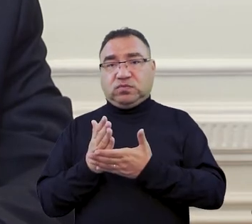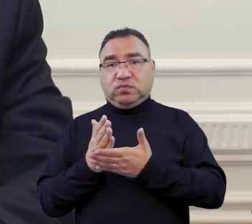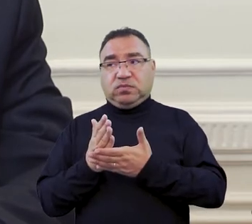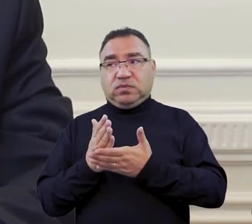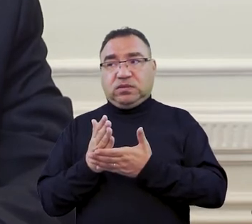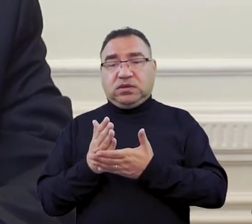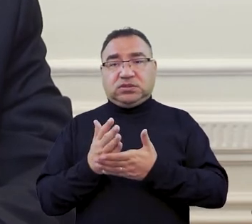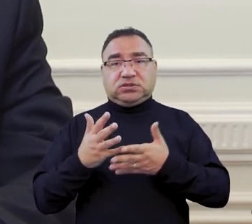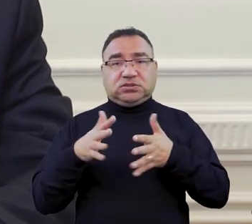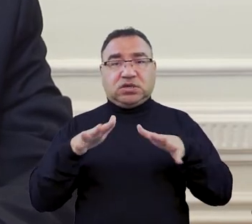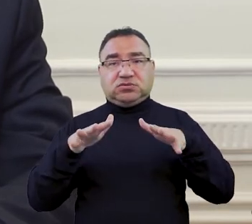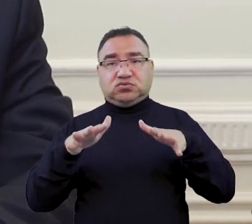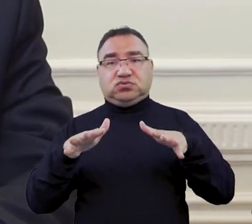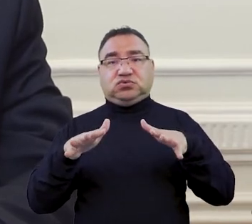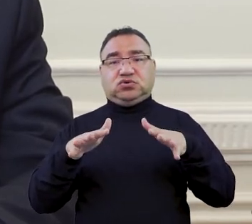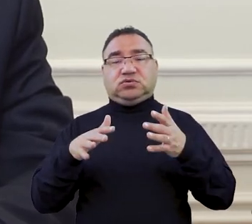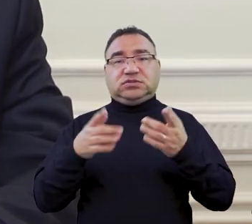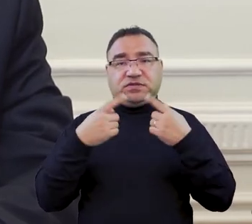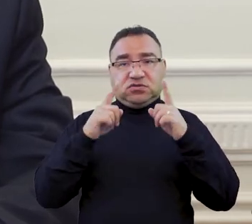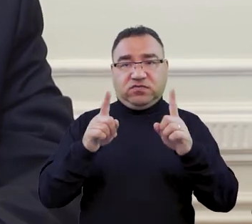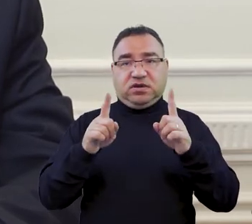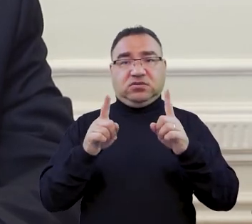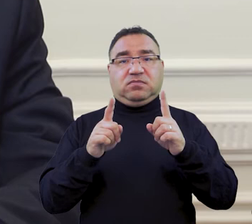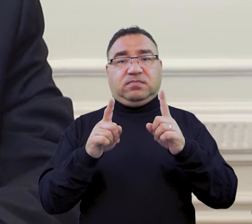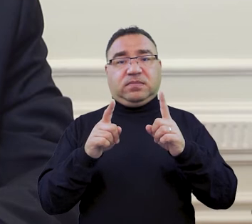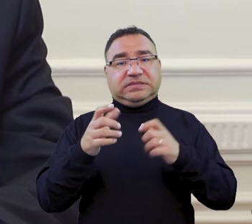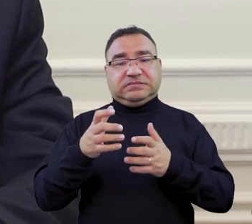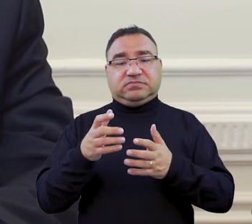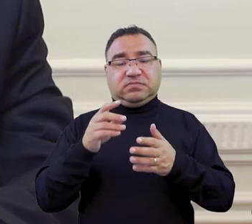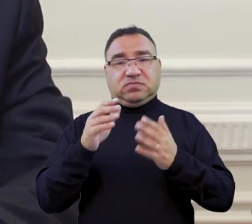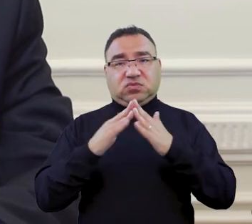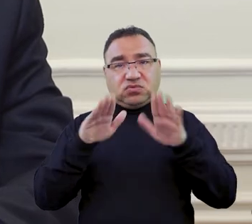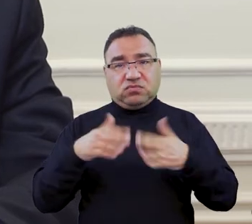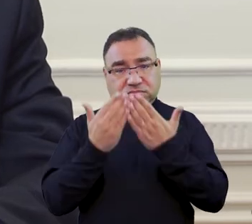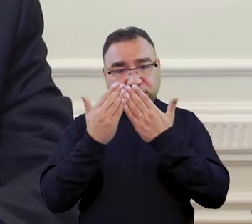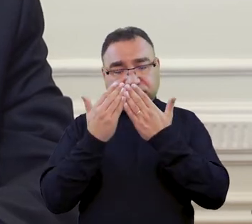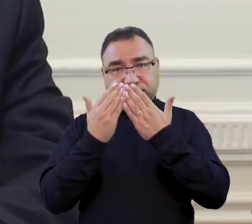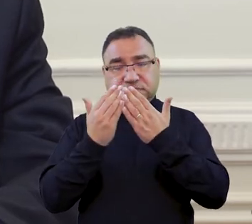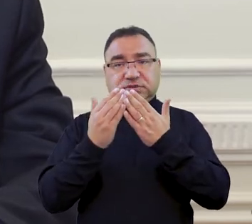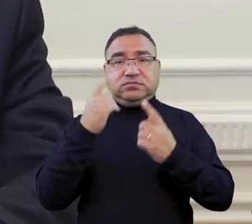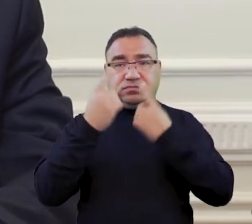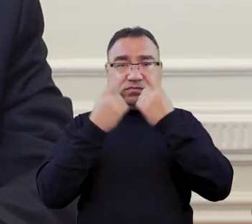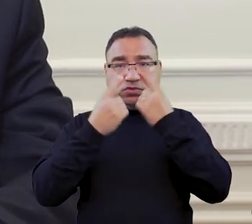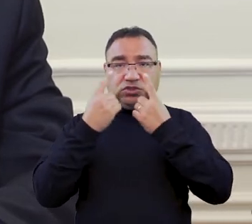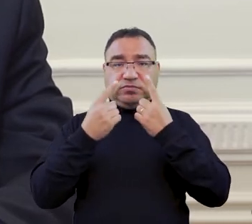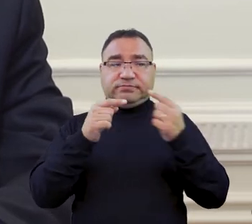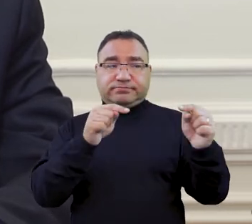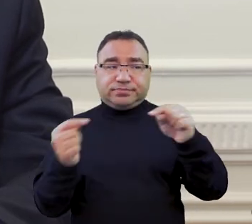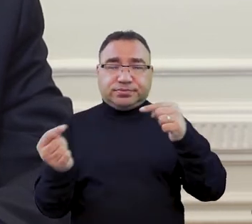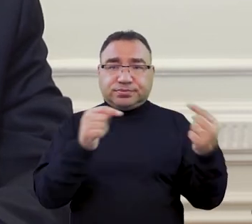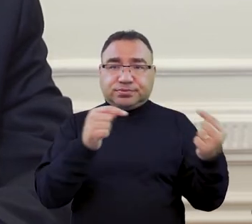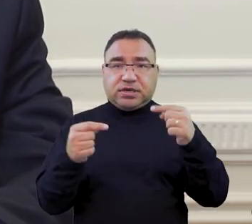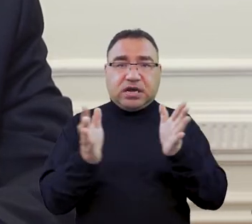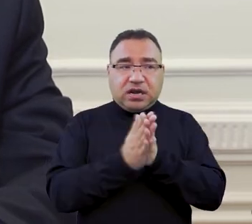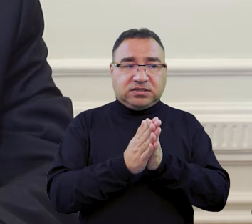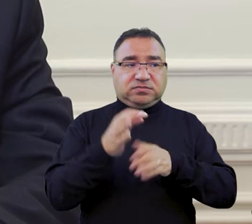zbyt mocno moim zdaniem akcentują to nauczanie zdalne, żeby rzeczywiście tutaj w dialogu ze